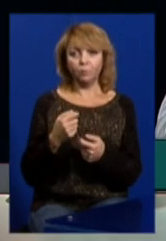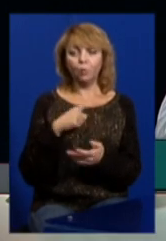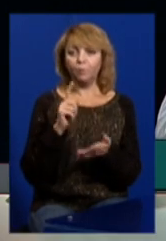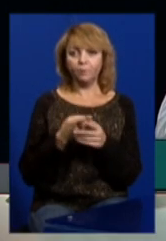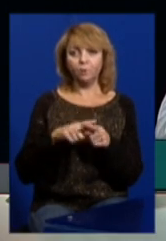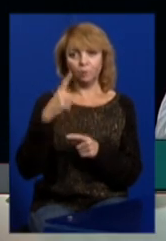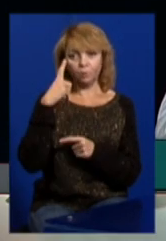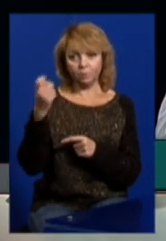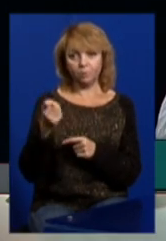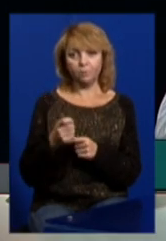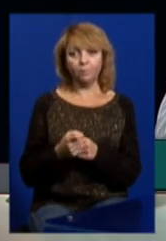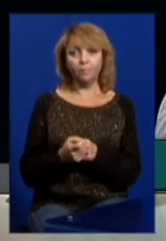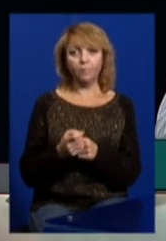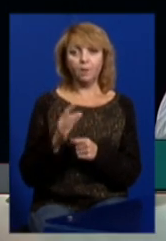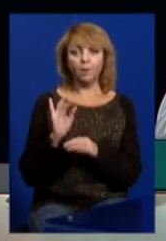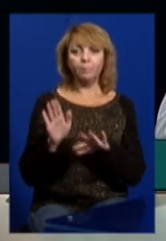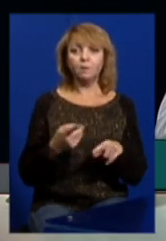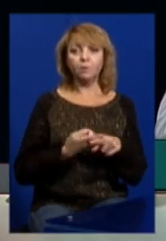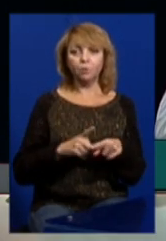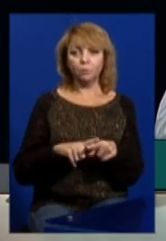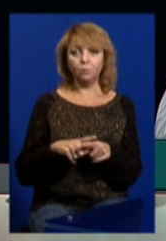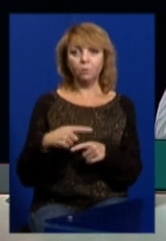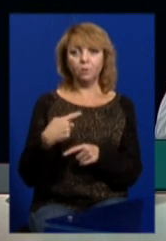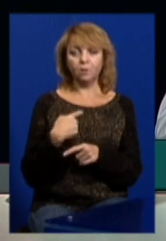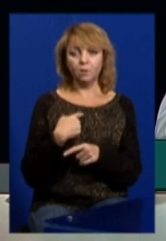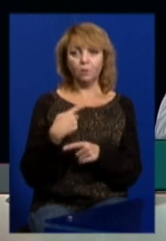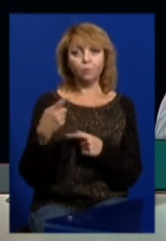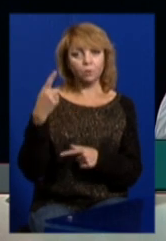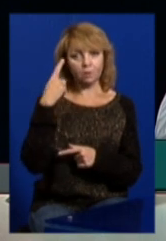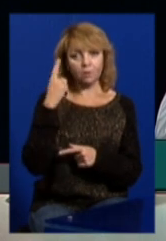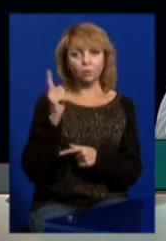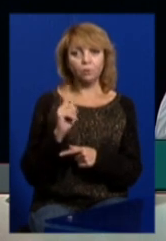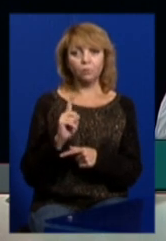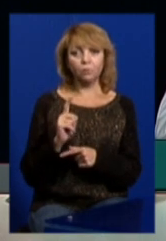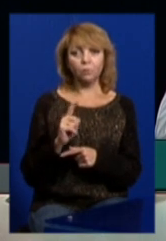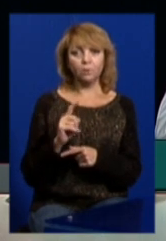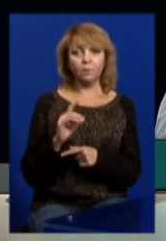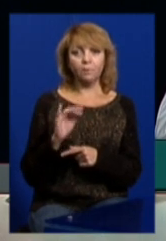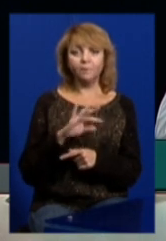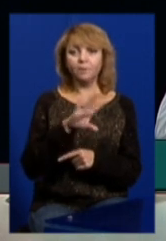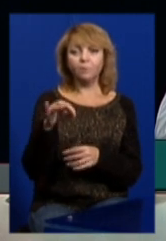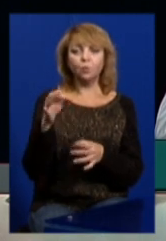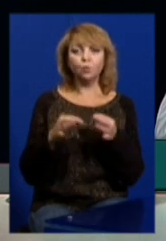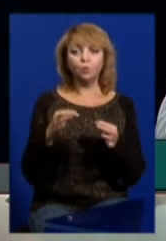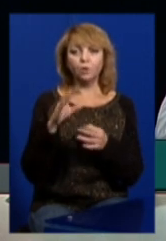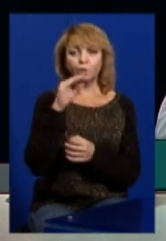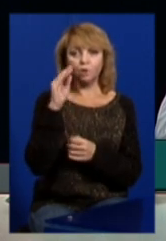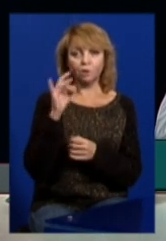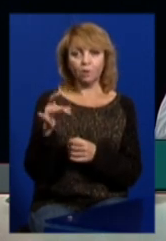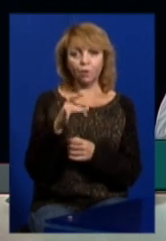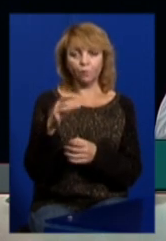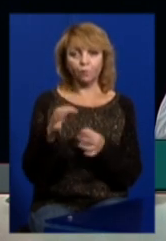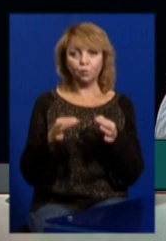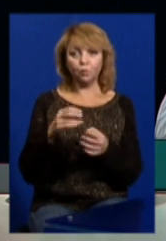'язаний це робити. І після цього я довідався, що і всім суддям Шевченківського районного